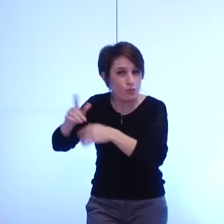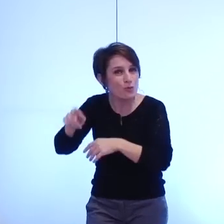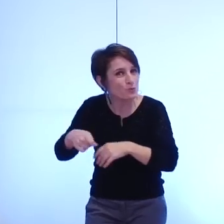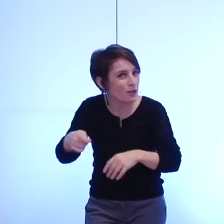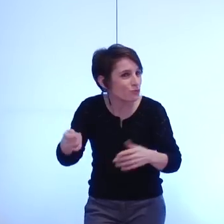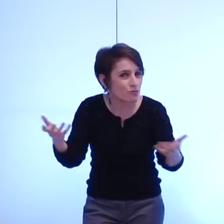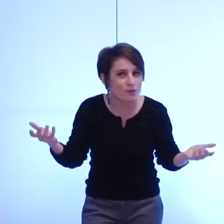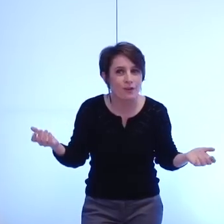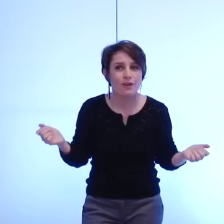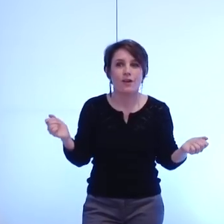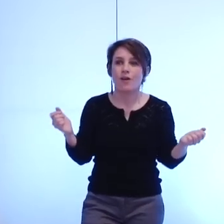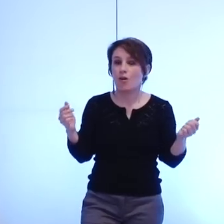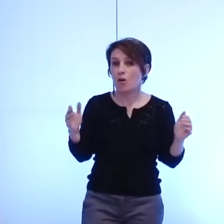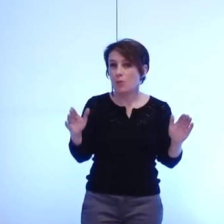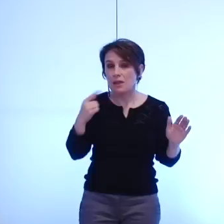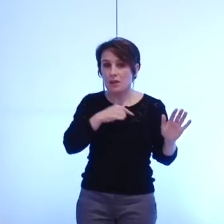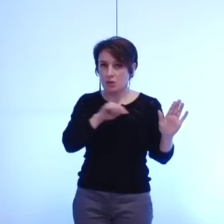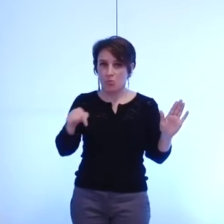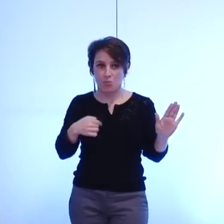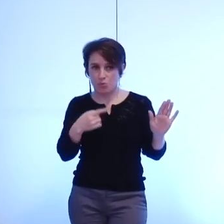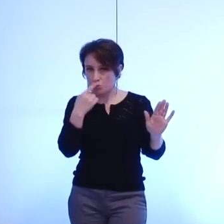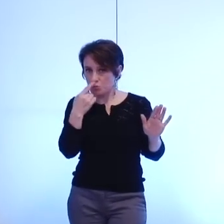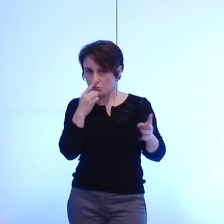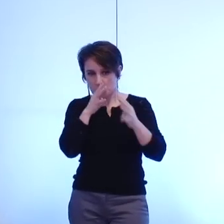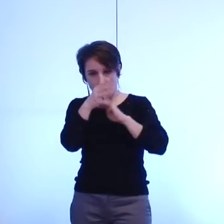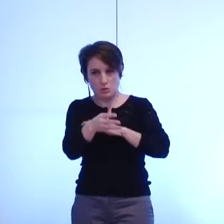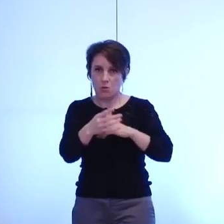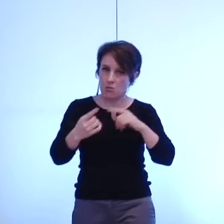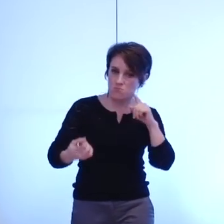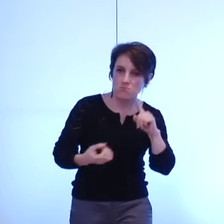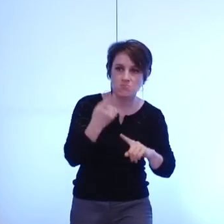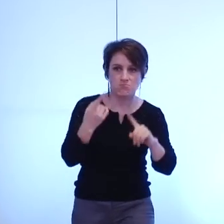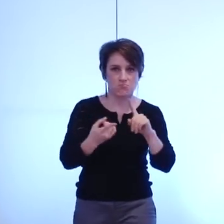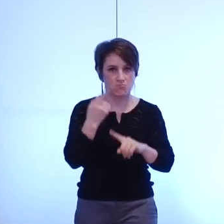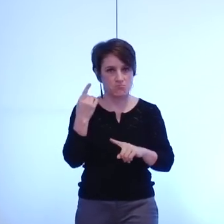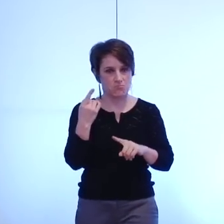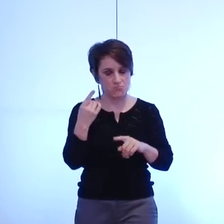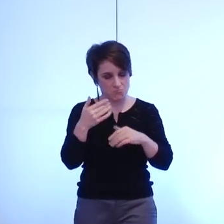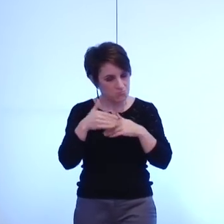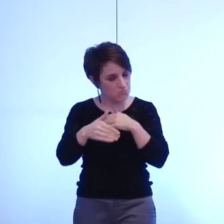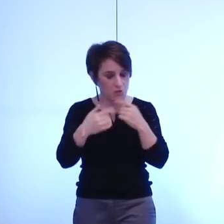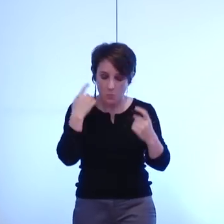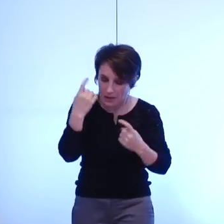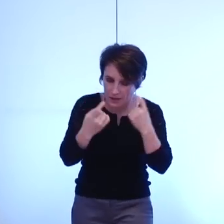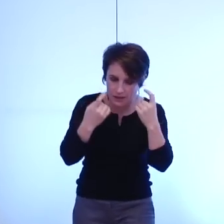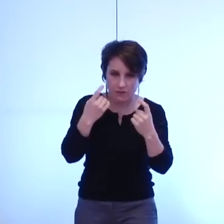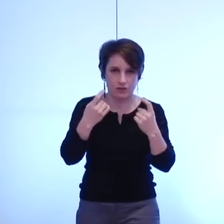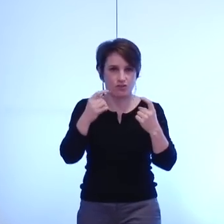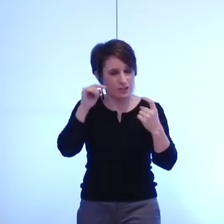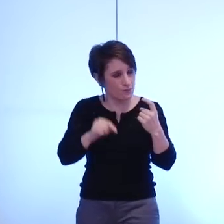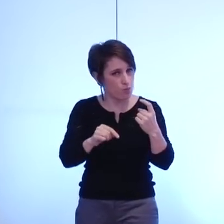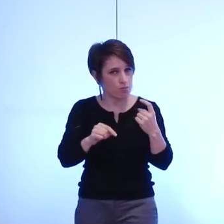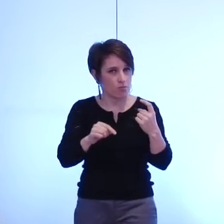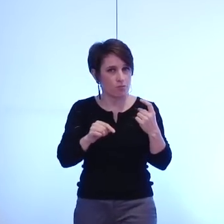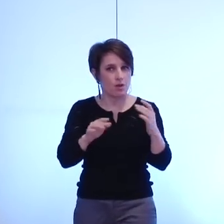en tout état de cause ça nous paraît d'ores et déjà quelque chose d'important et il faut réfléchir à la façon dont on est capable de s